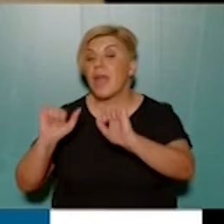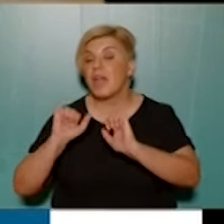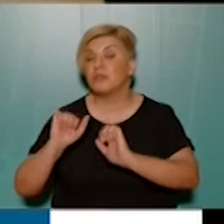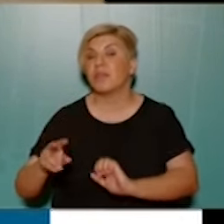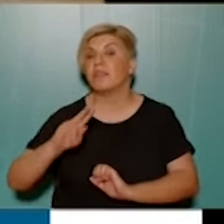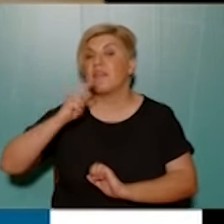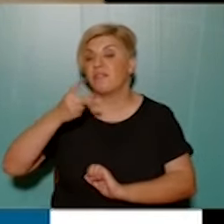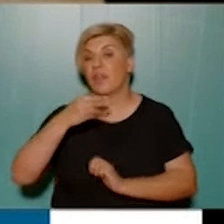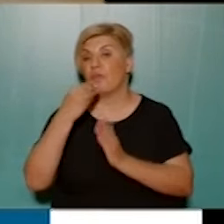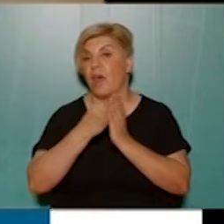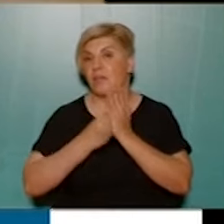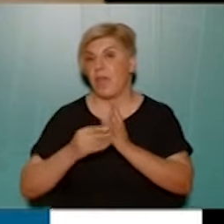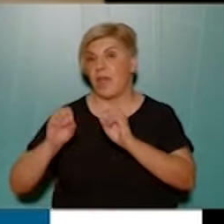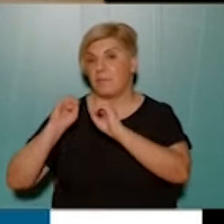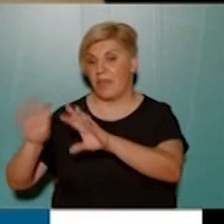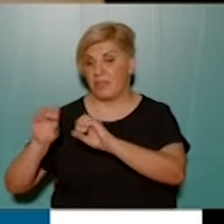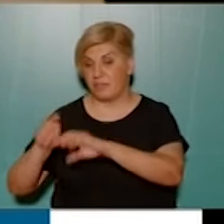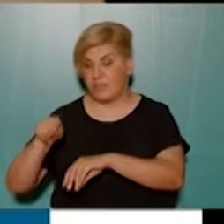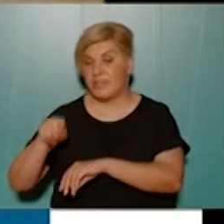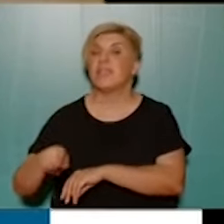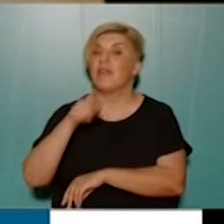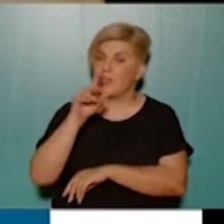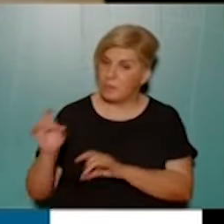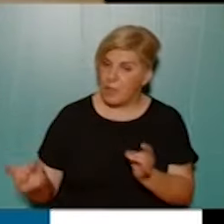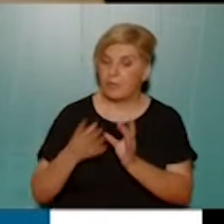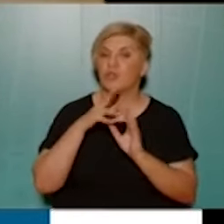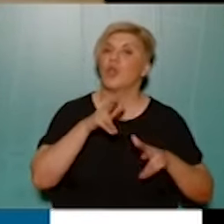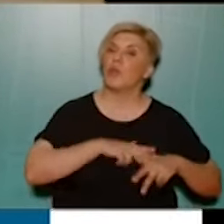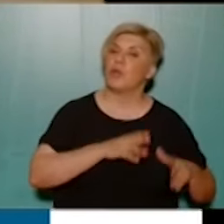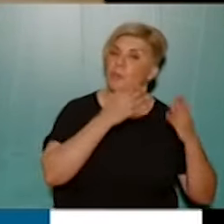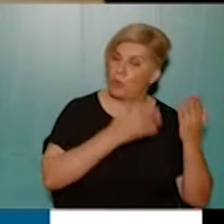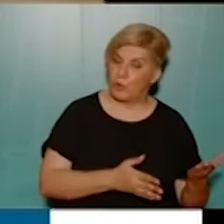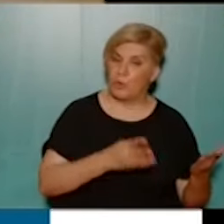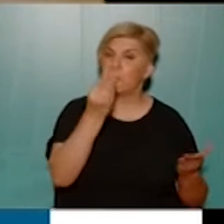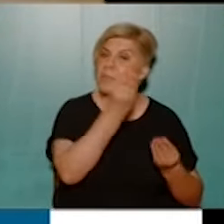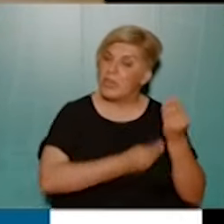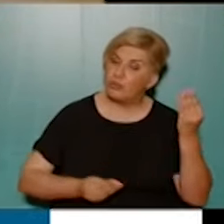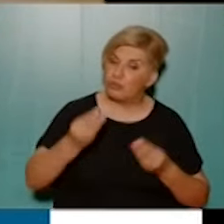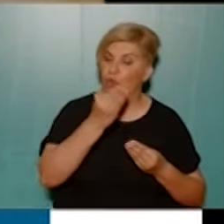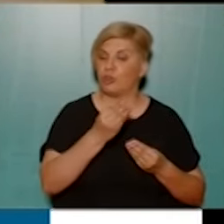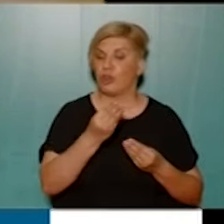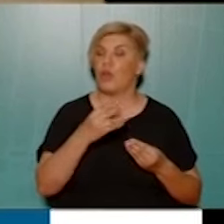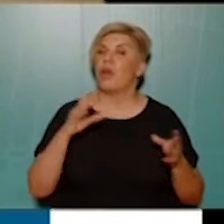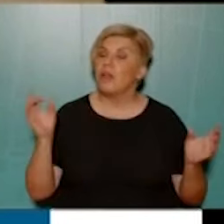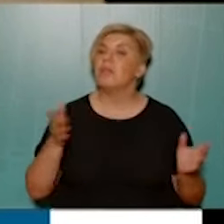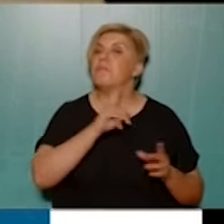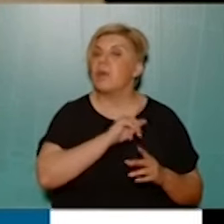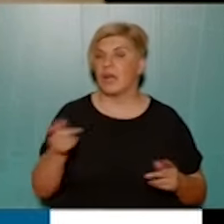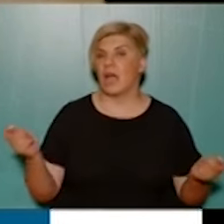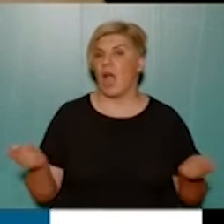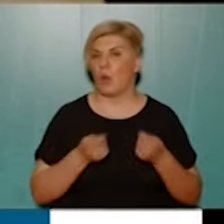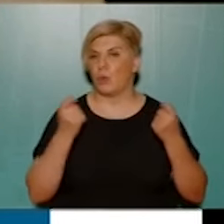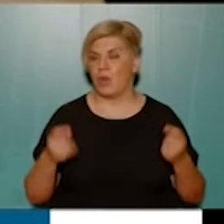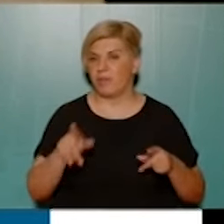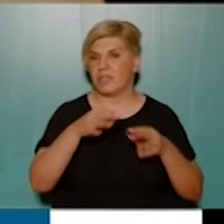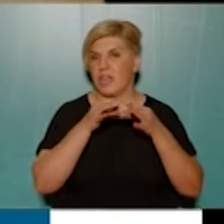Δευτεροβάθμιας Εκπαίδευσης, και σε αυτή την περίπτωση, και το Υπουργείο περισσότερο, έτσι ώστε να μην προχωρήσουν σε